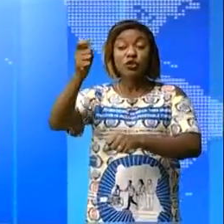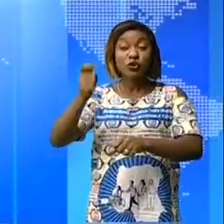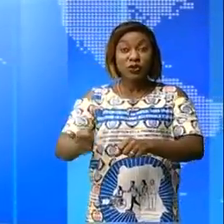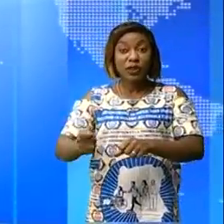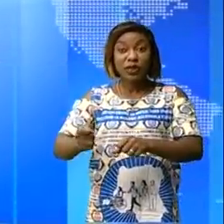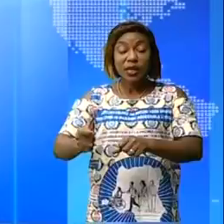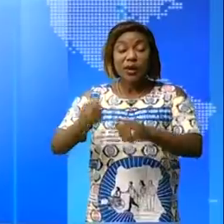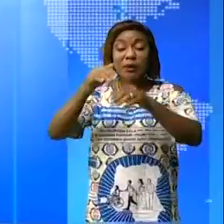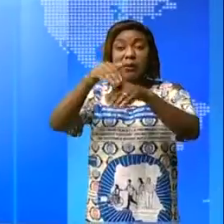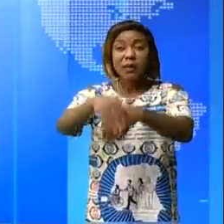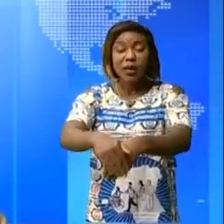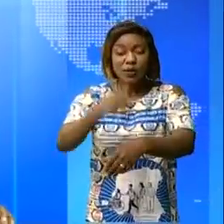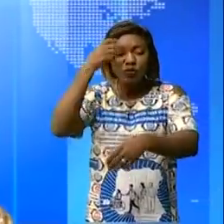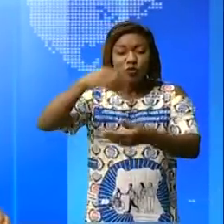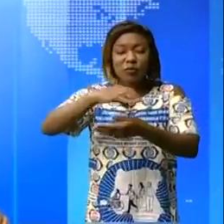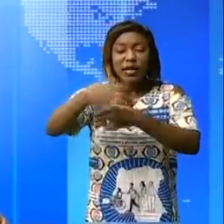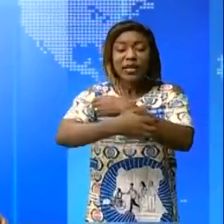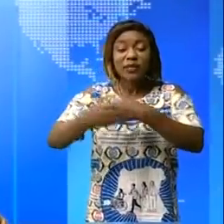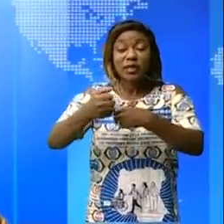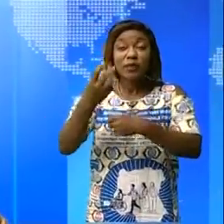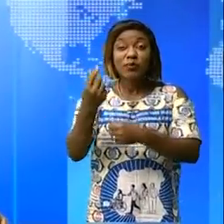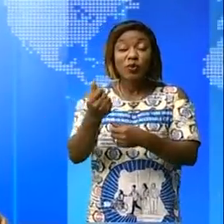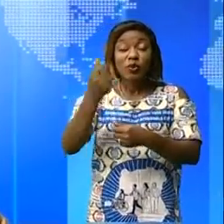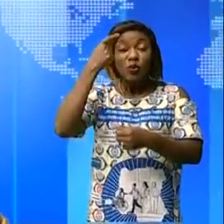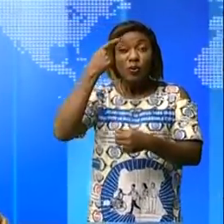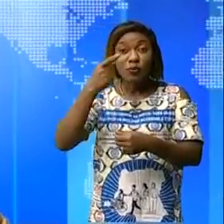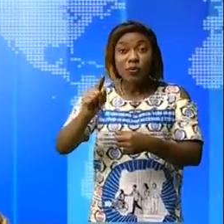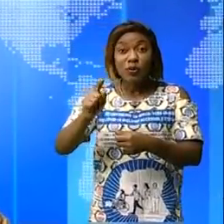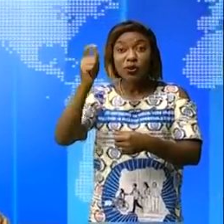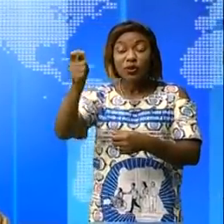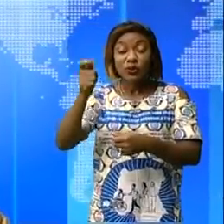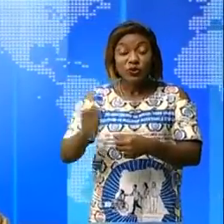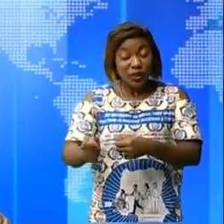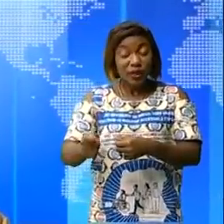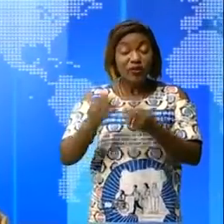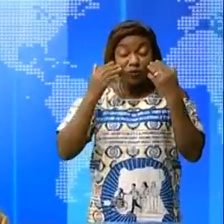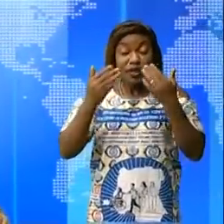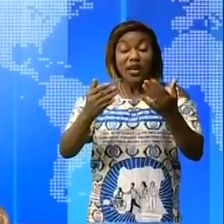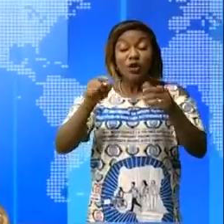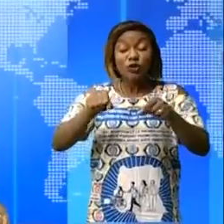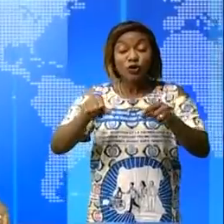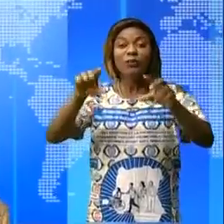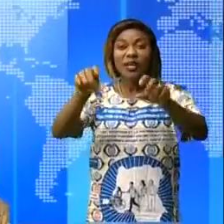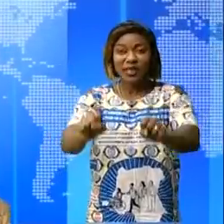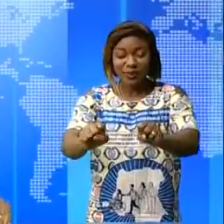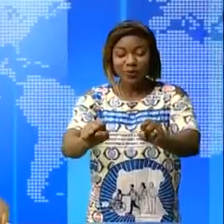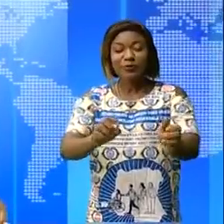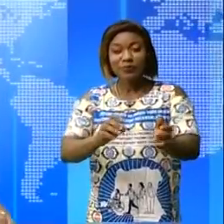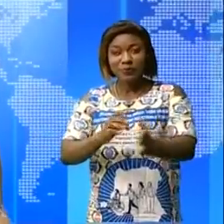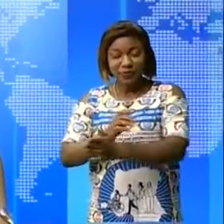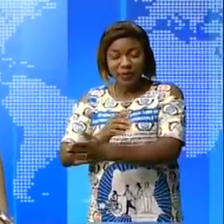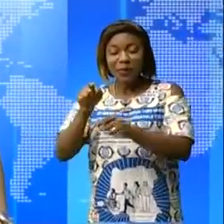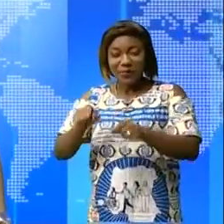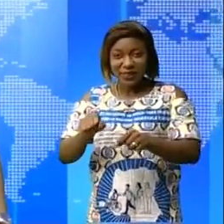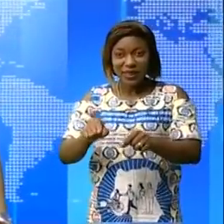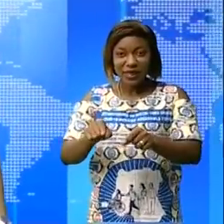impliqués dans la volatilisation de fonds destinés aux militaires. À suivre, à présent, au